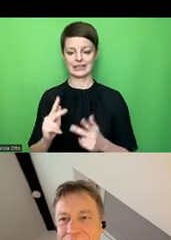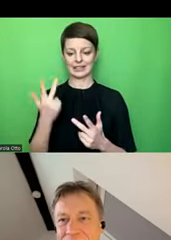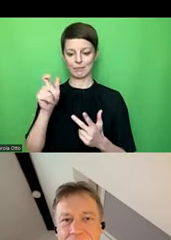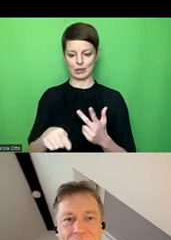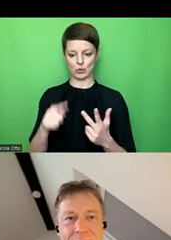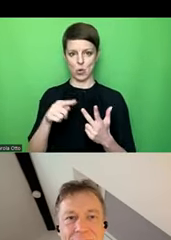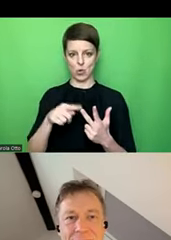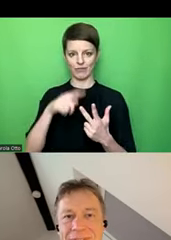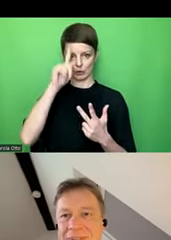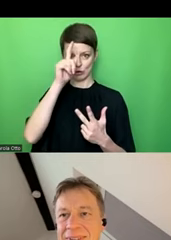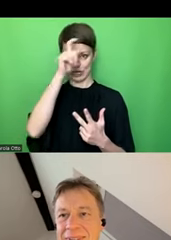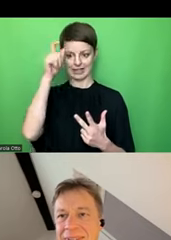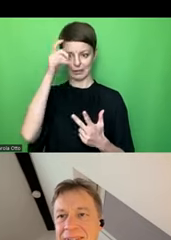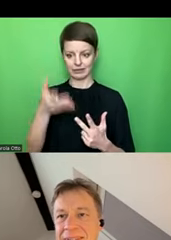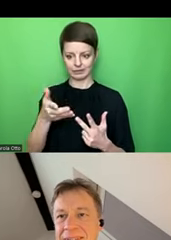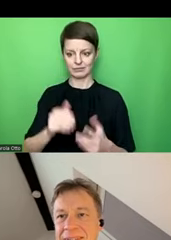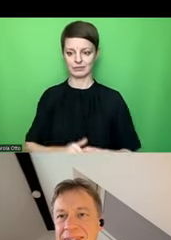Bunde für die deutschen Experten.